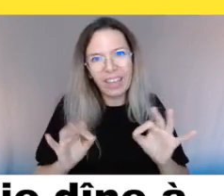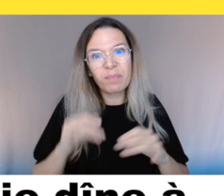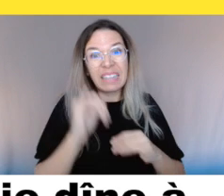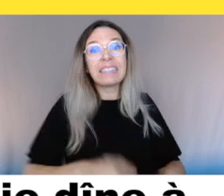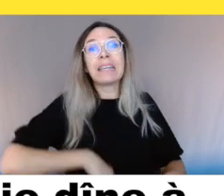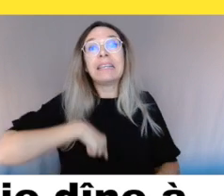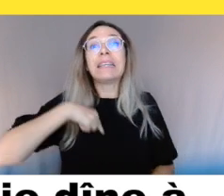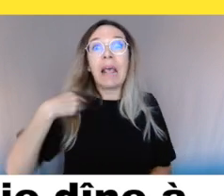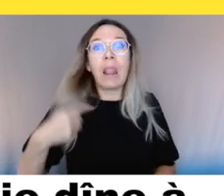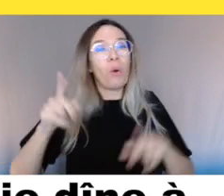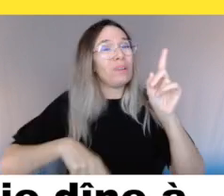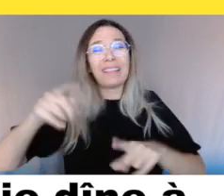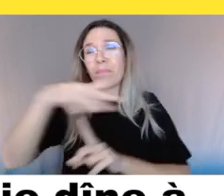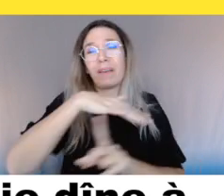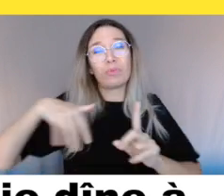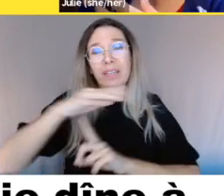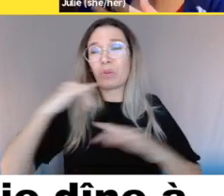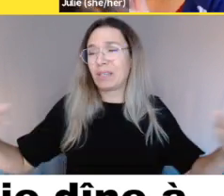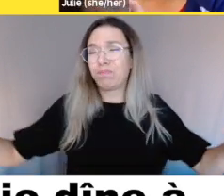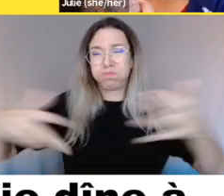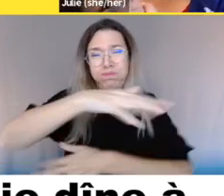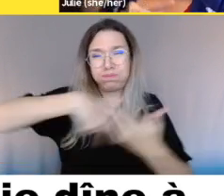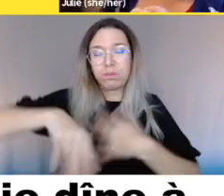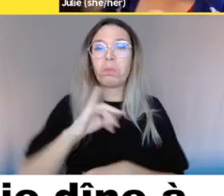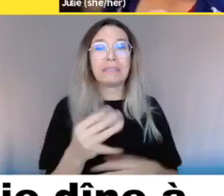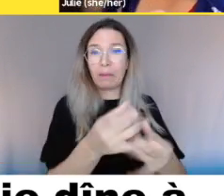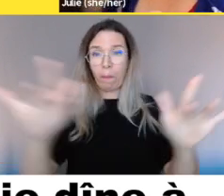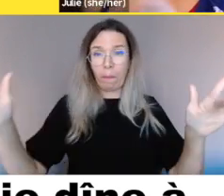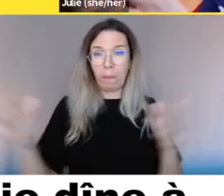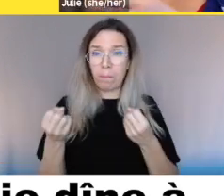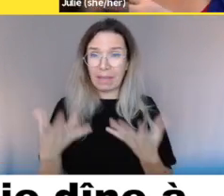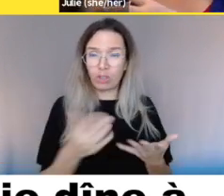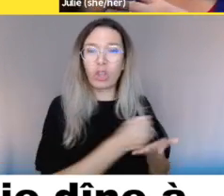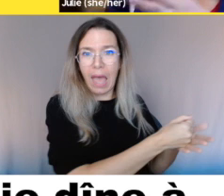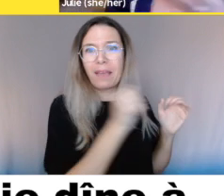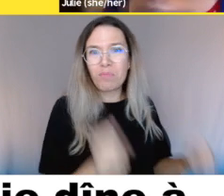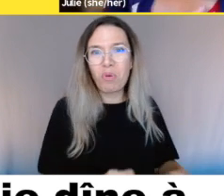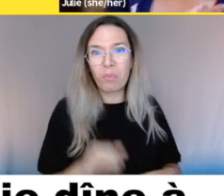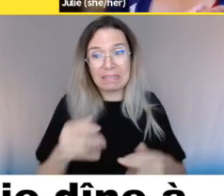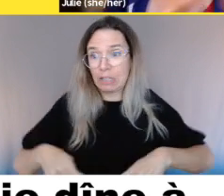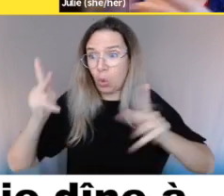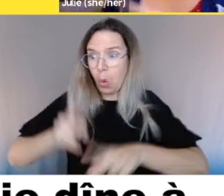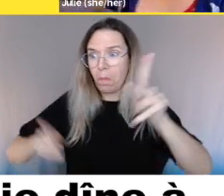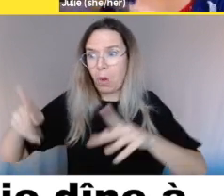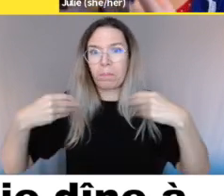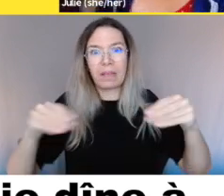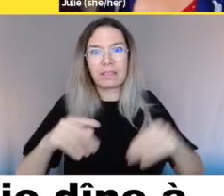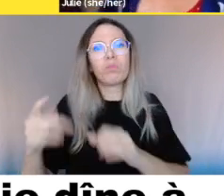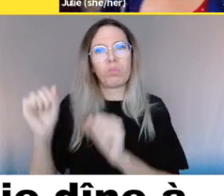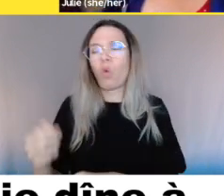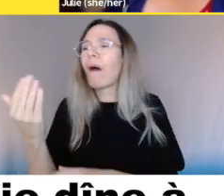la seule, la personne unique qui est là vous aide pendant,